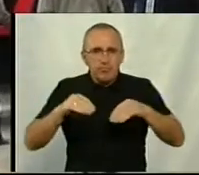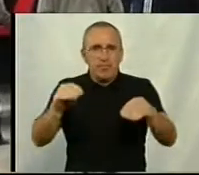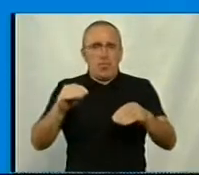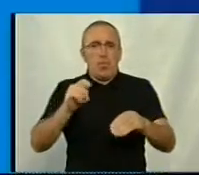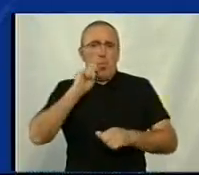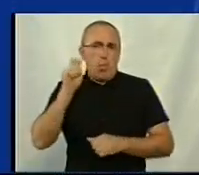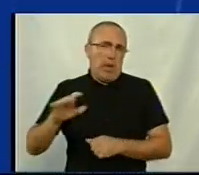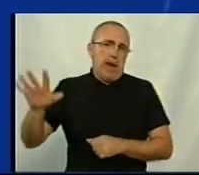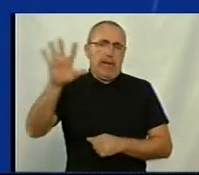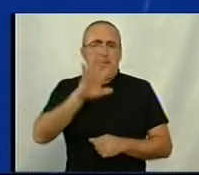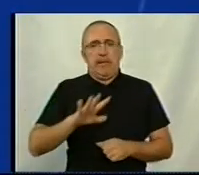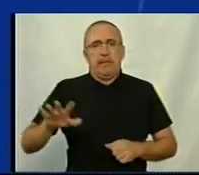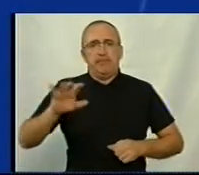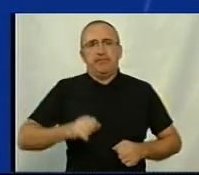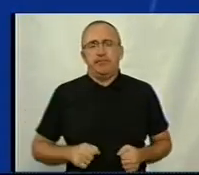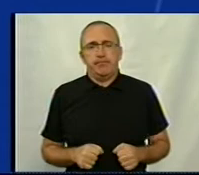України.